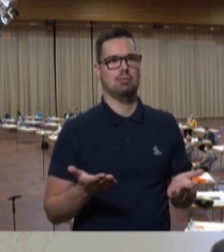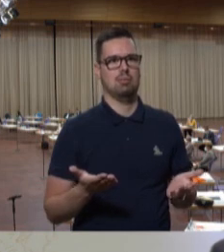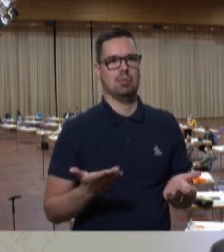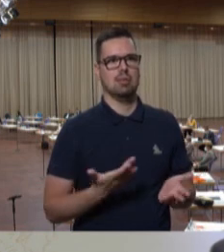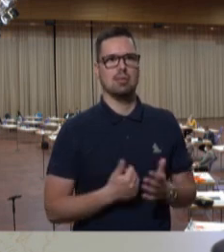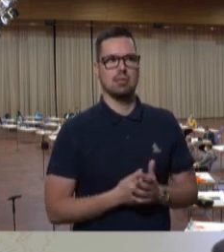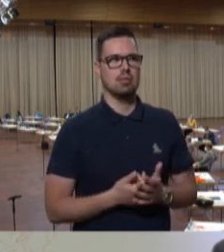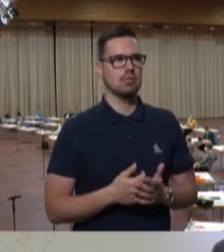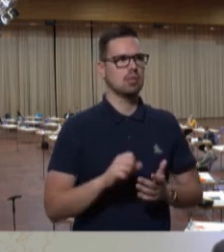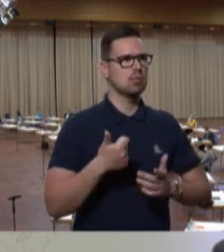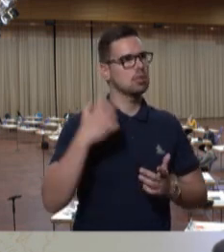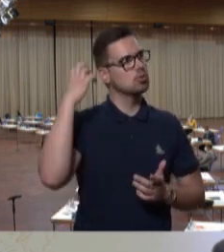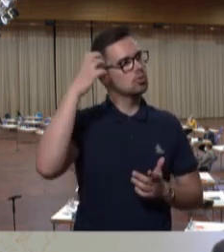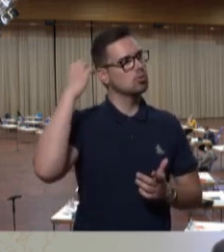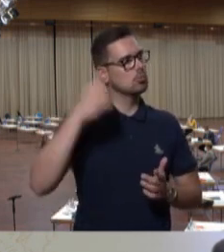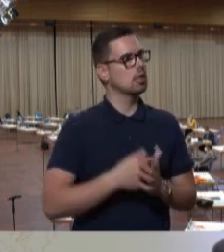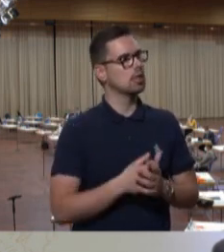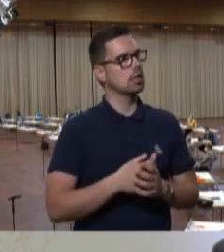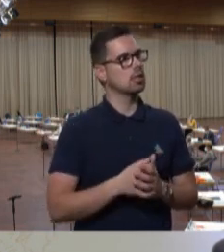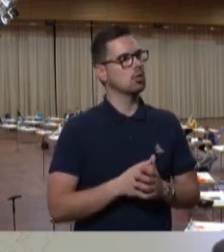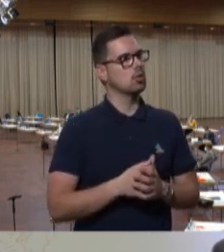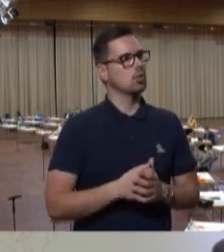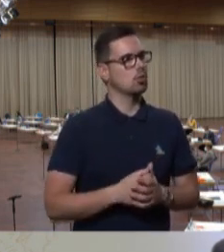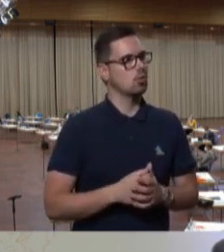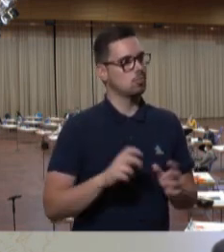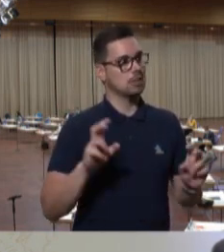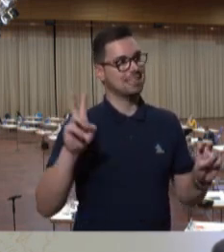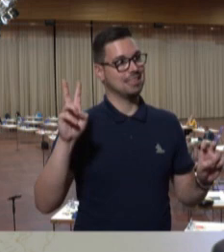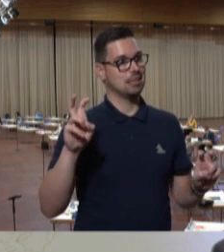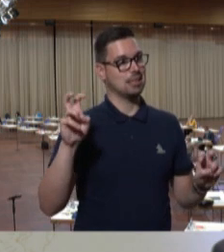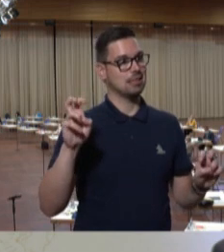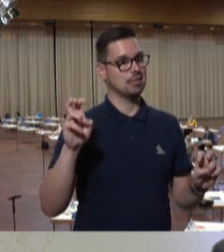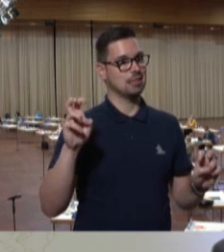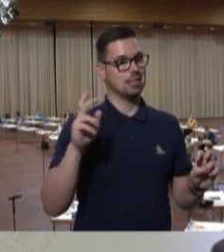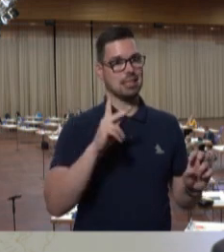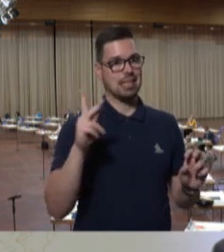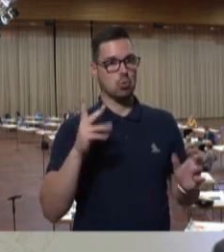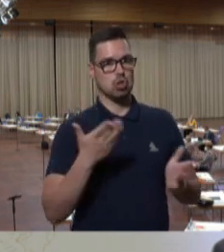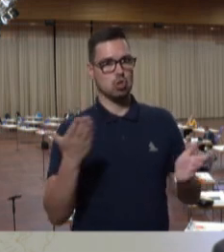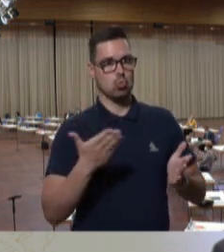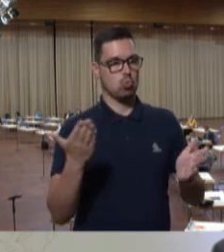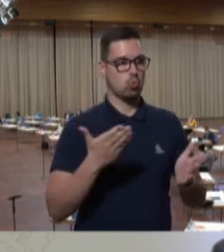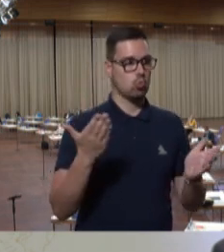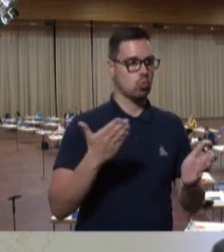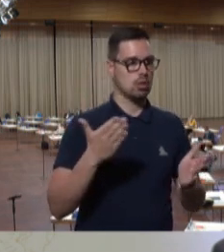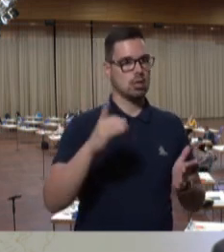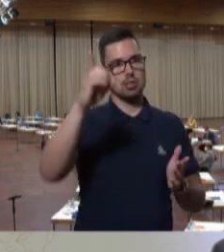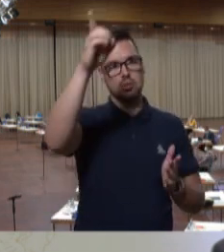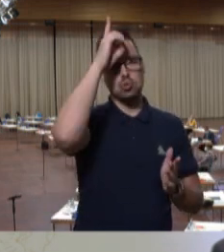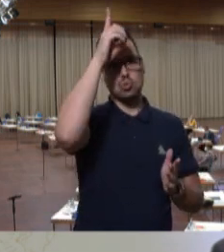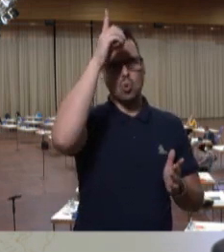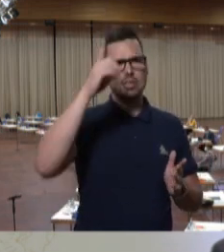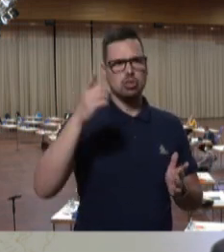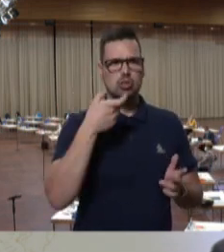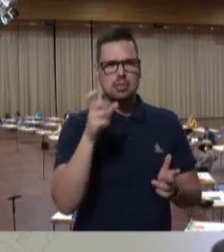Denn wenn ich erst einmal überlegen muss, ob ein Satz, den ich gehört habe, ein klingonischer Satz oder ein deutscher Satz ist und mir dann verkauft